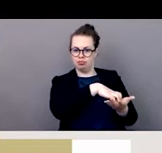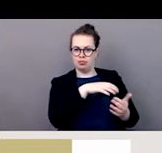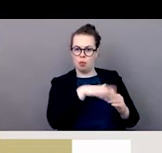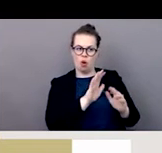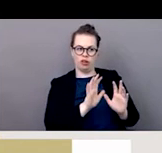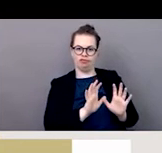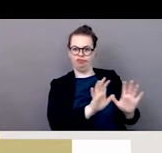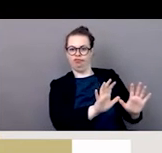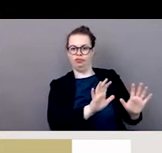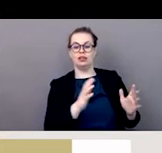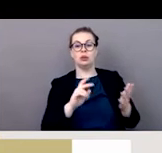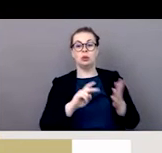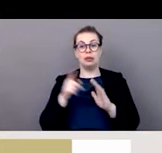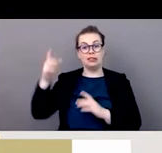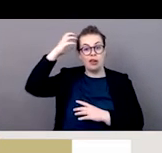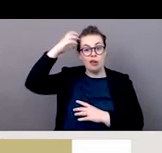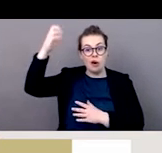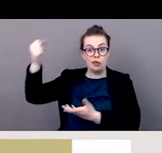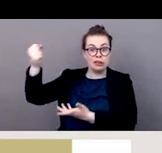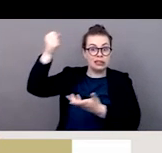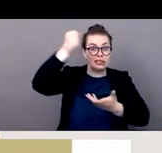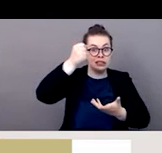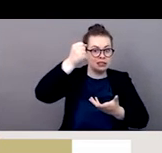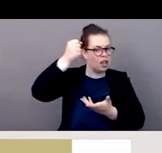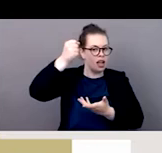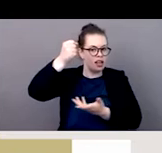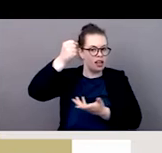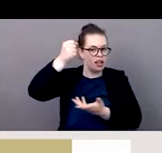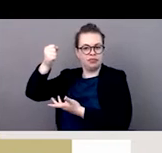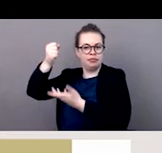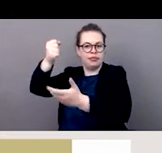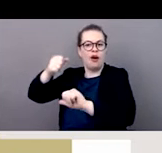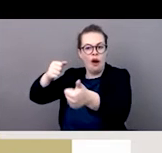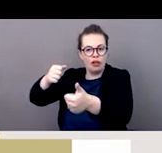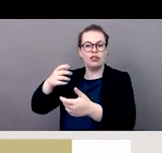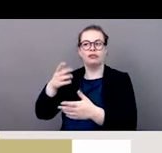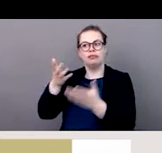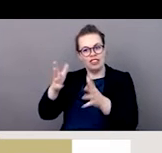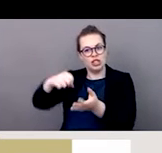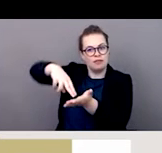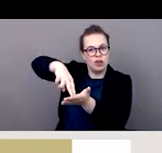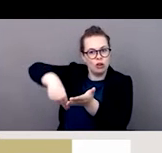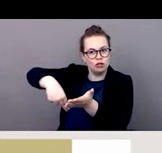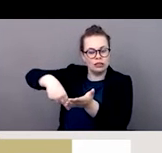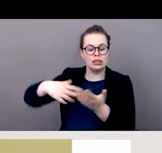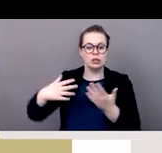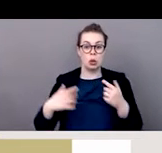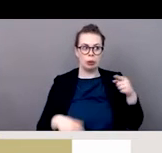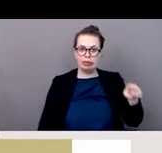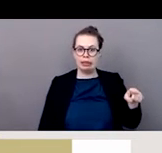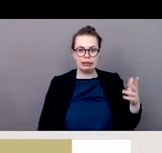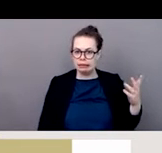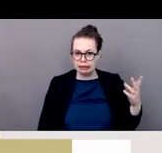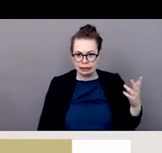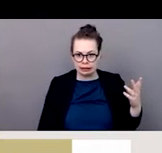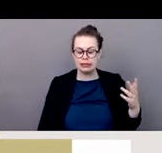de ces mesures ont été considérées comme pas du tout adéquates telles que par